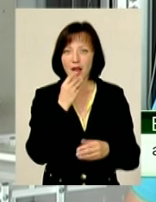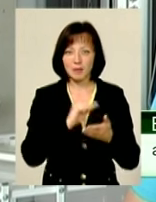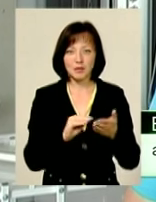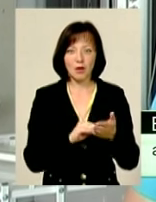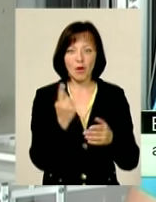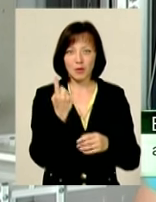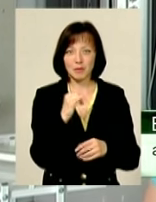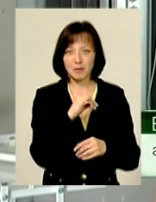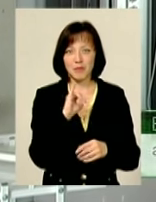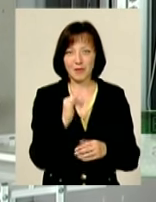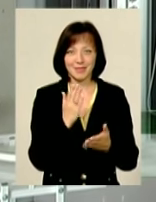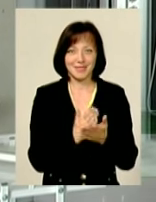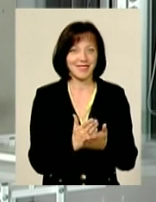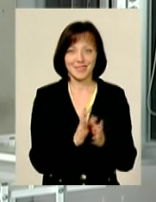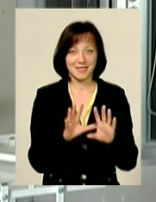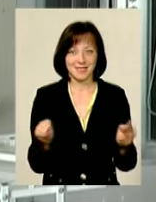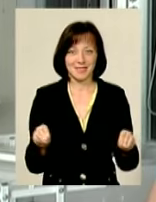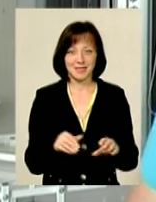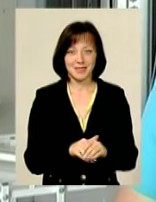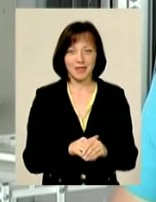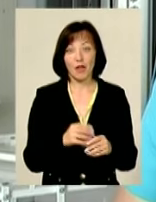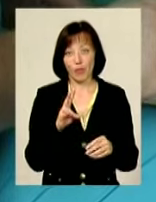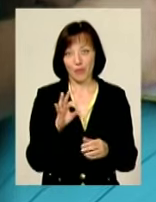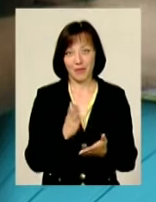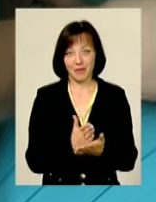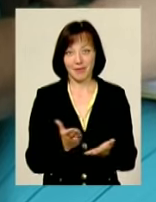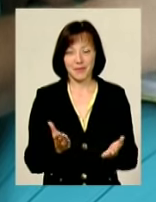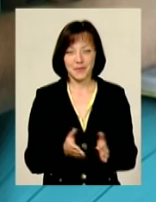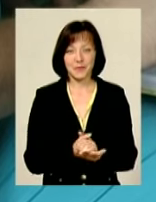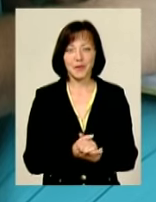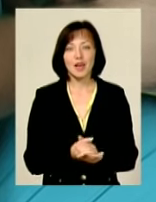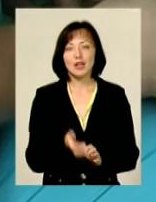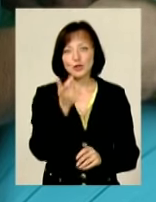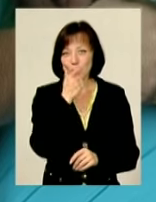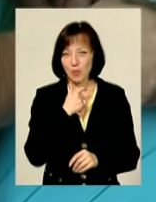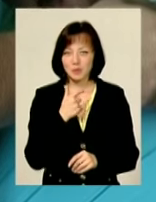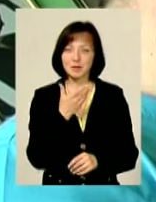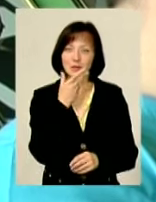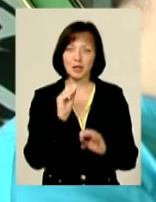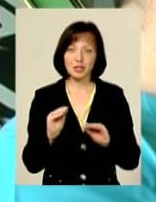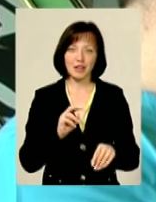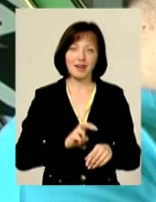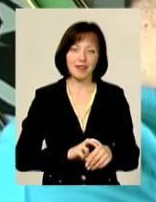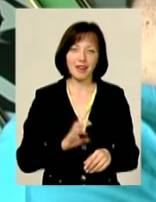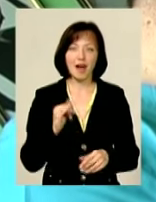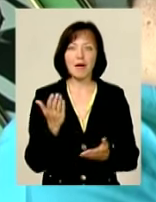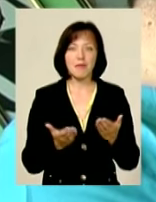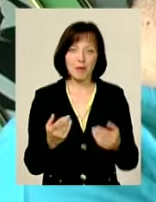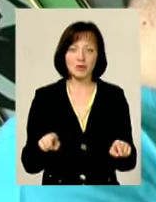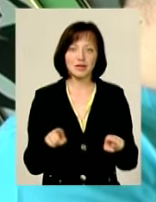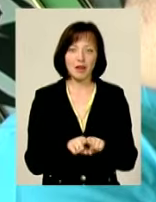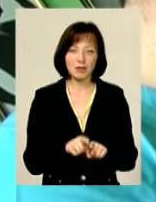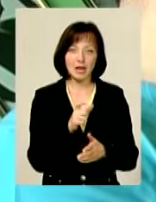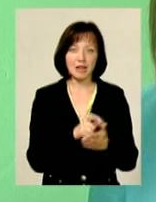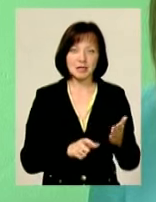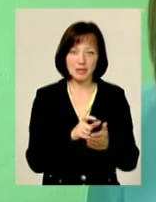негативний. Один. Але є. Що ж, скромність не лише прикрашає лікаря. А, мабуть, також є